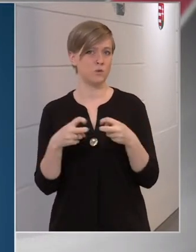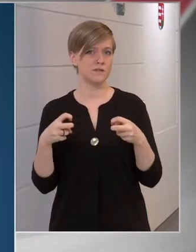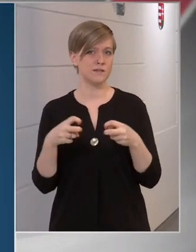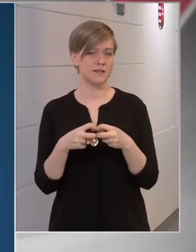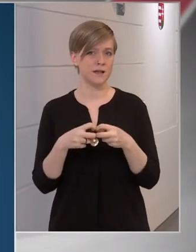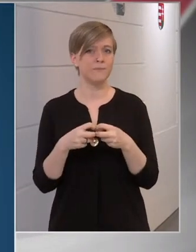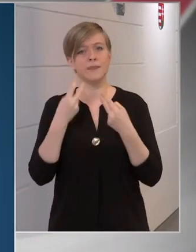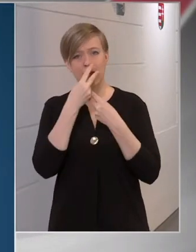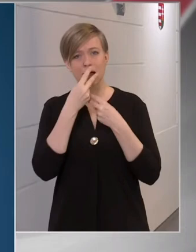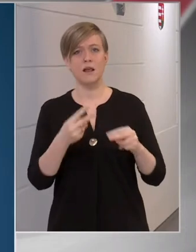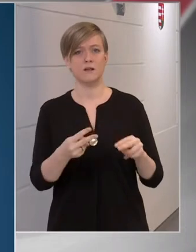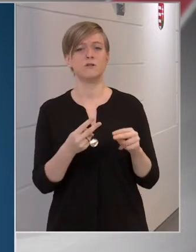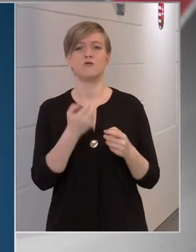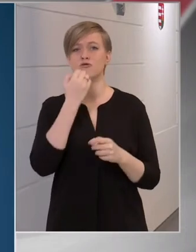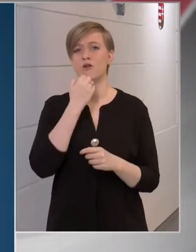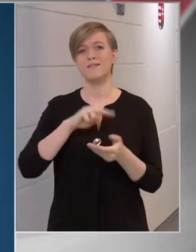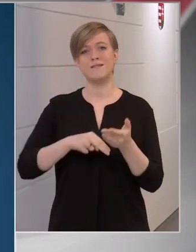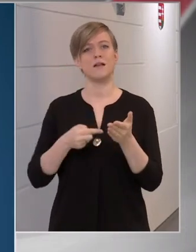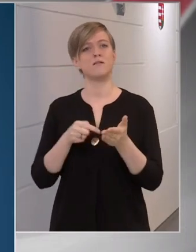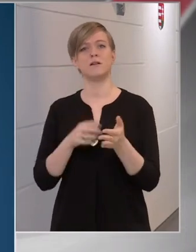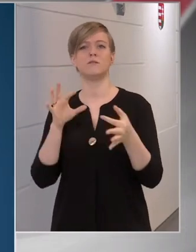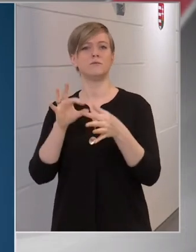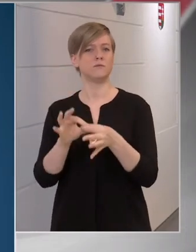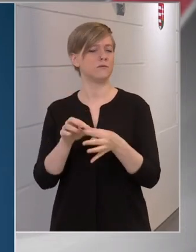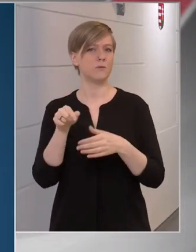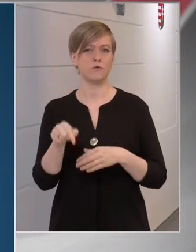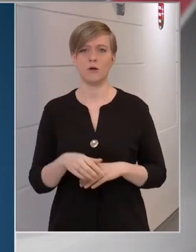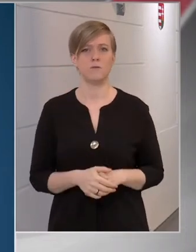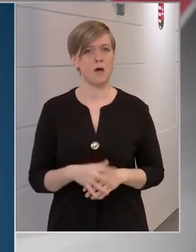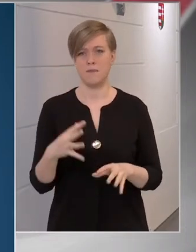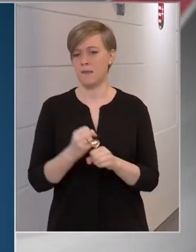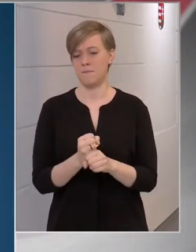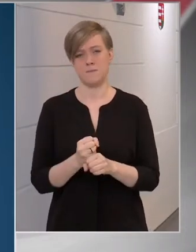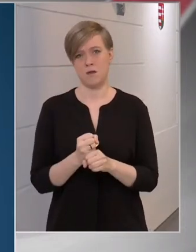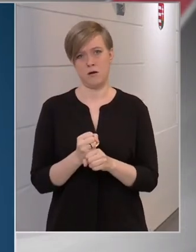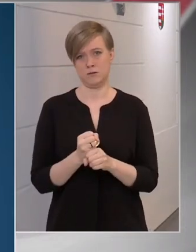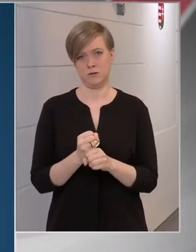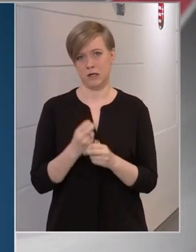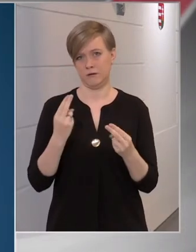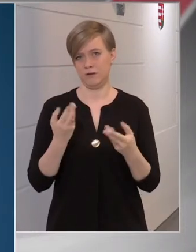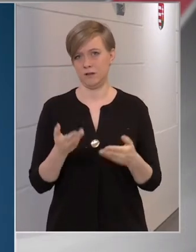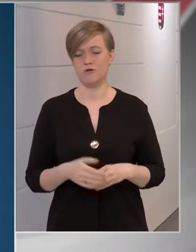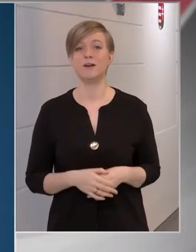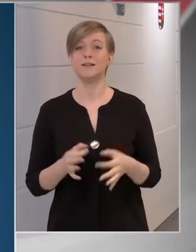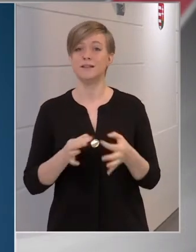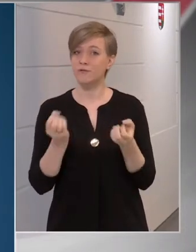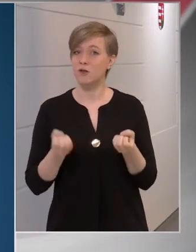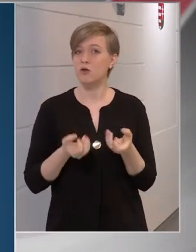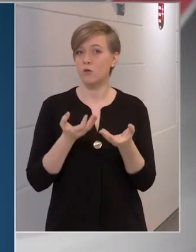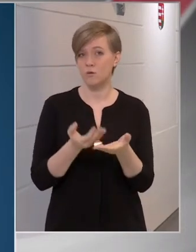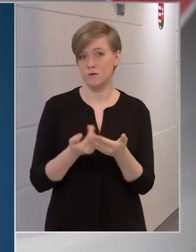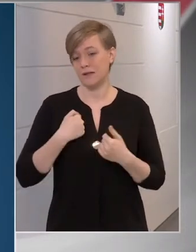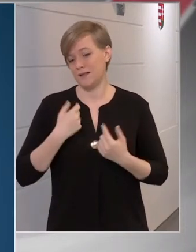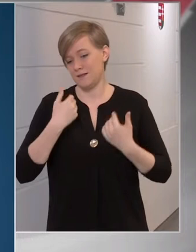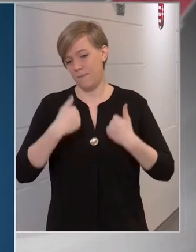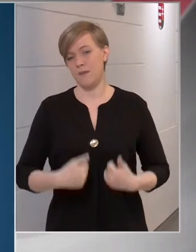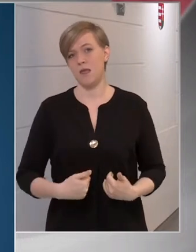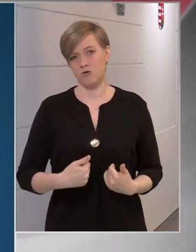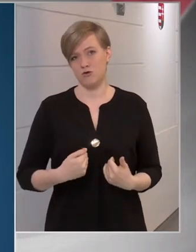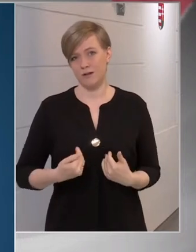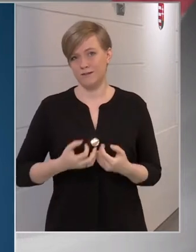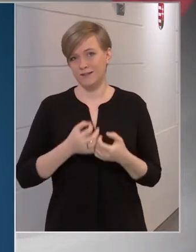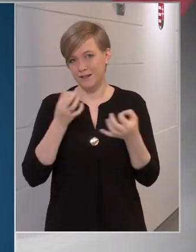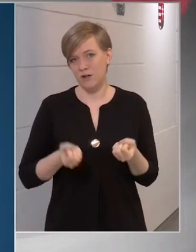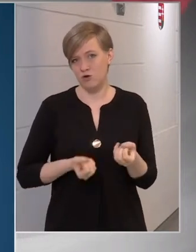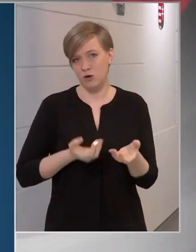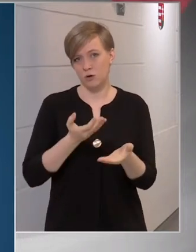az átláthatóságot a saját szerződései tekintetében nem tartja irányadónak. Nyilvánosságra hoztunk, én személyesen hoztam nyilvánosságra